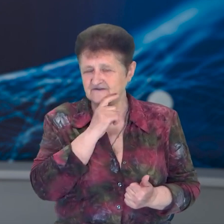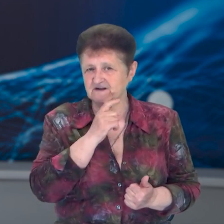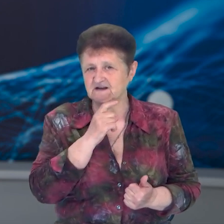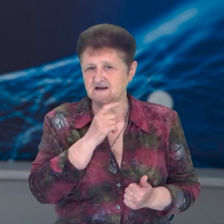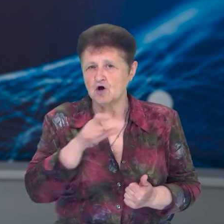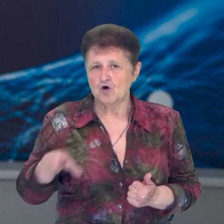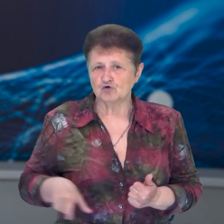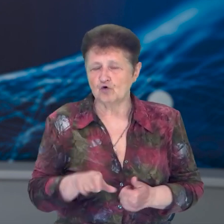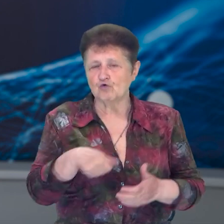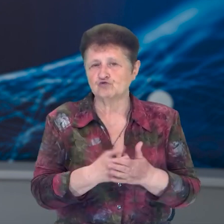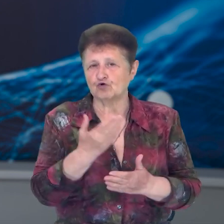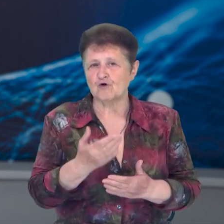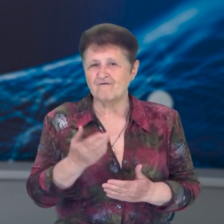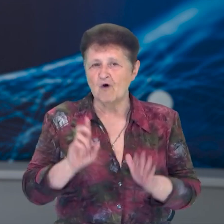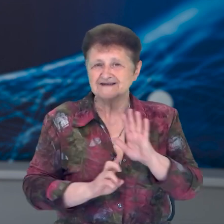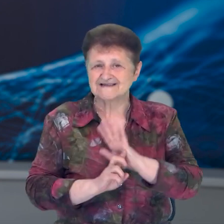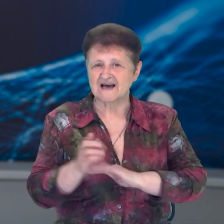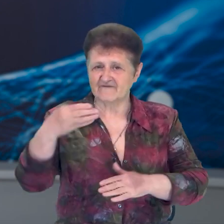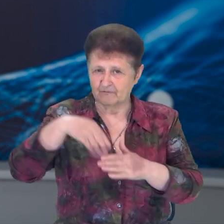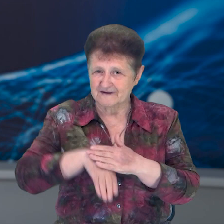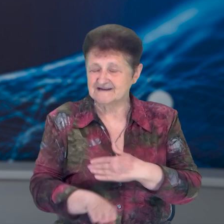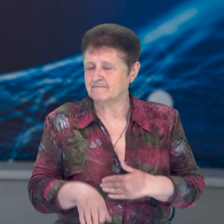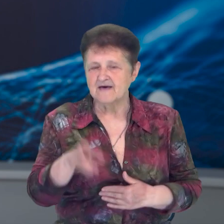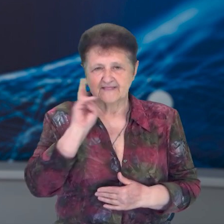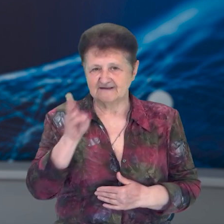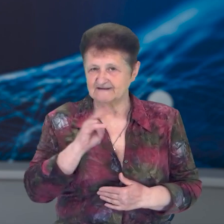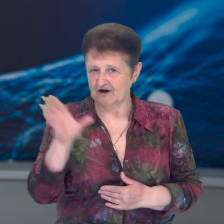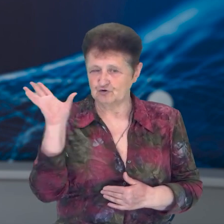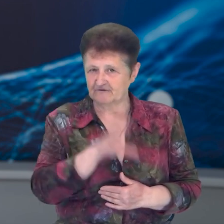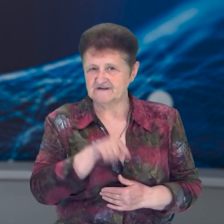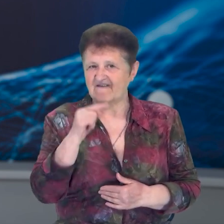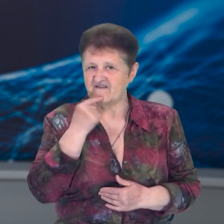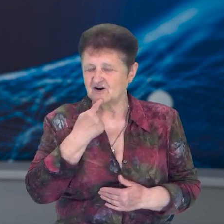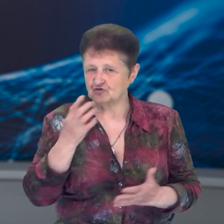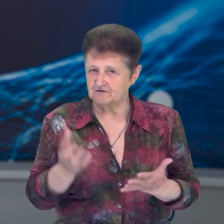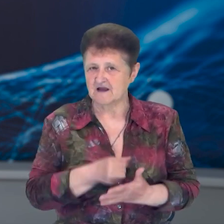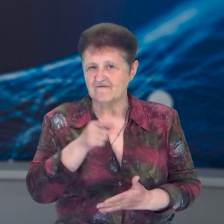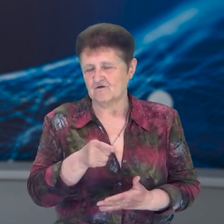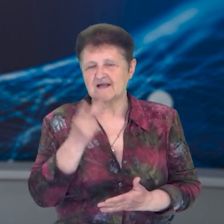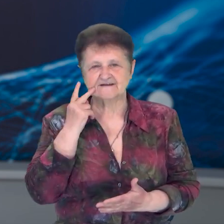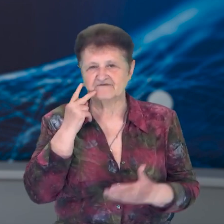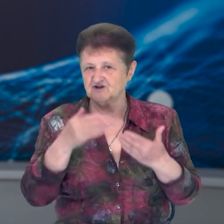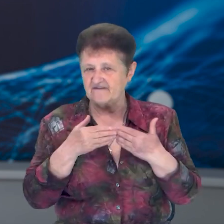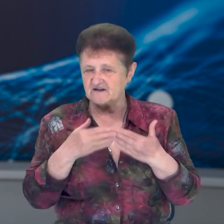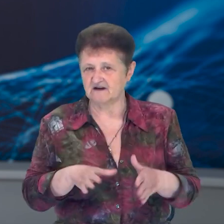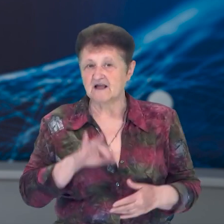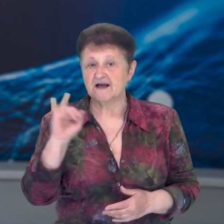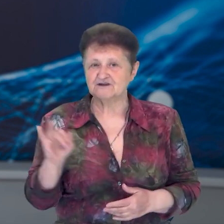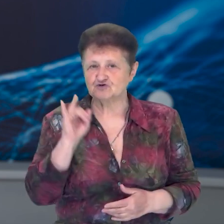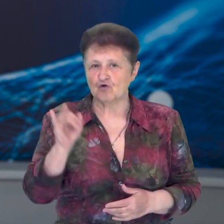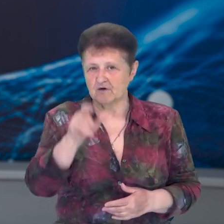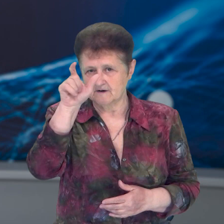Дорогу до його підземної церкви знають не всі місцеві жителі. Її важко знайти, але вона завжди відкрита. Історія